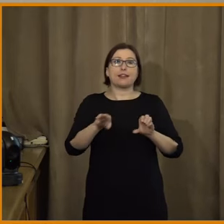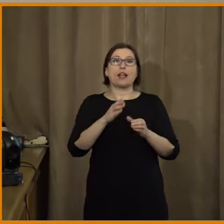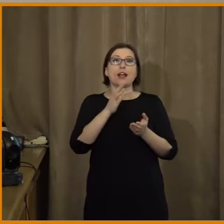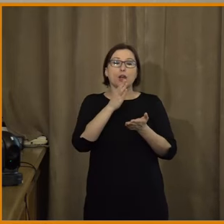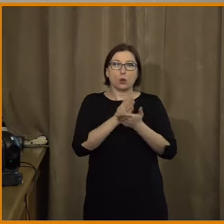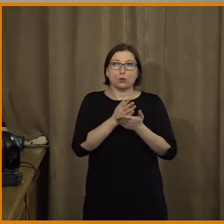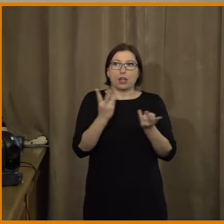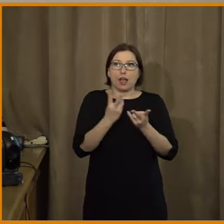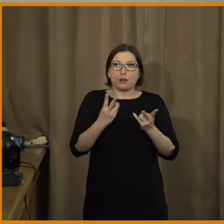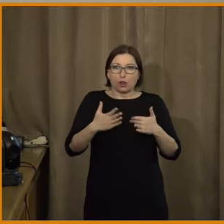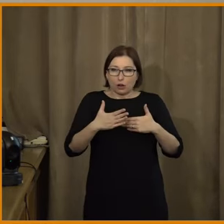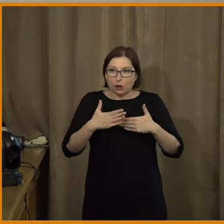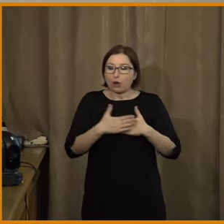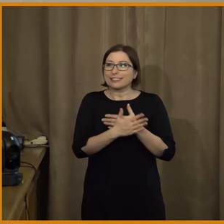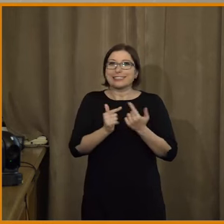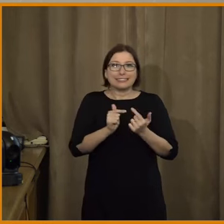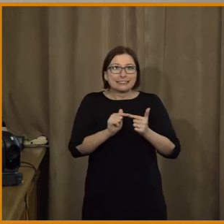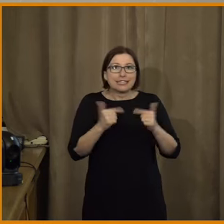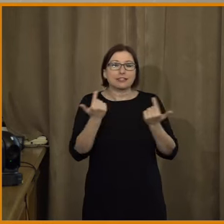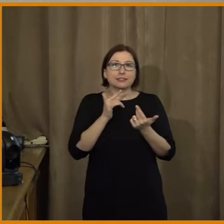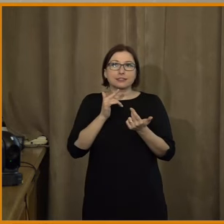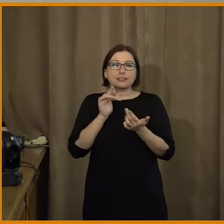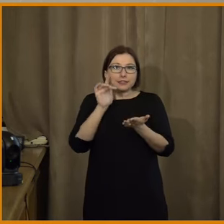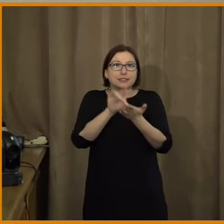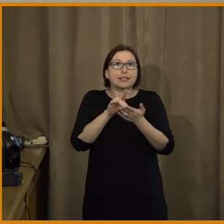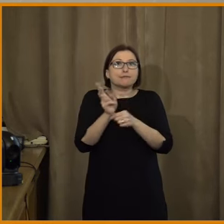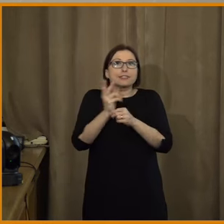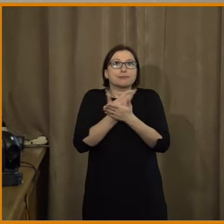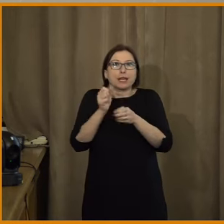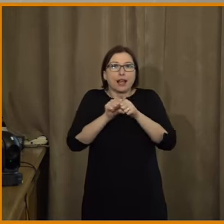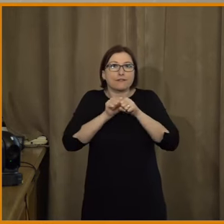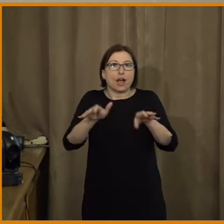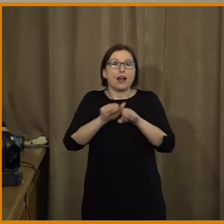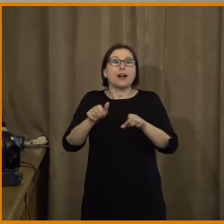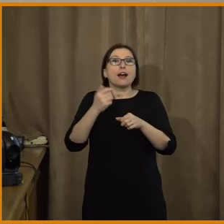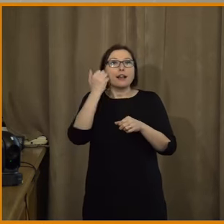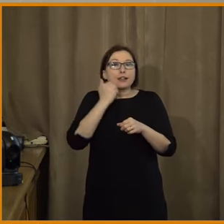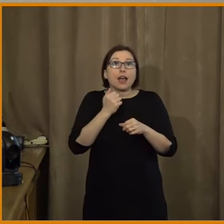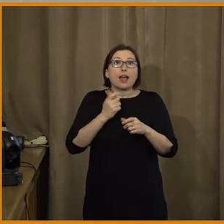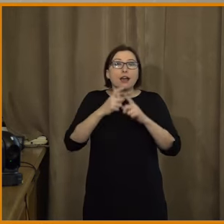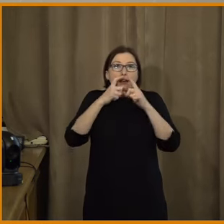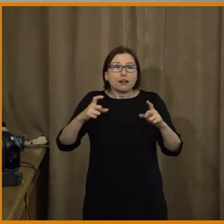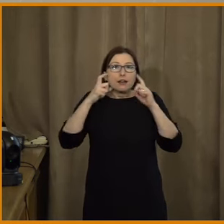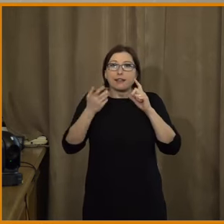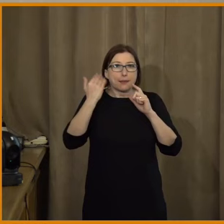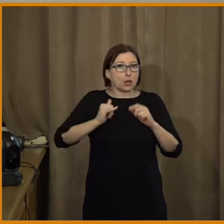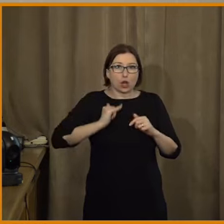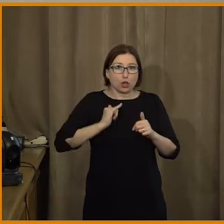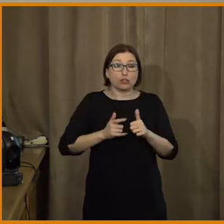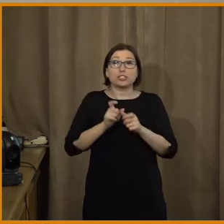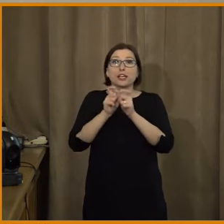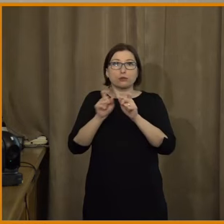i těch, kteří víc vnímat ten jasný praktický negativní dopad disinfakt, kdy lidi prostě vědomě aktivně nenosili roušky na základě toho,